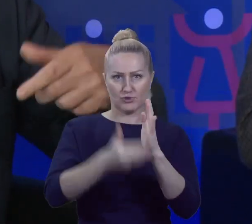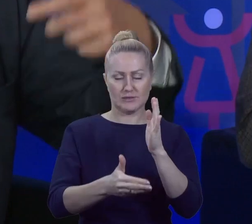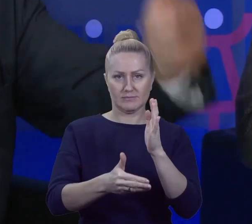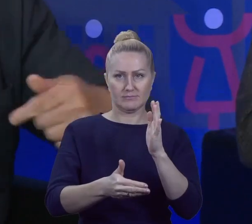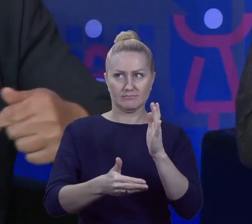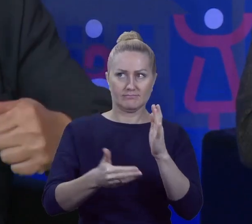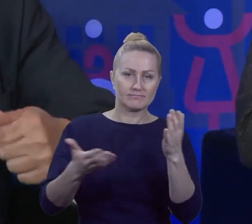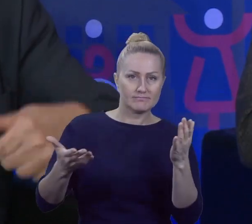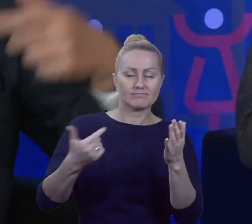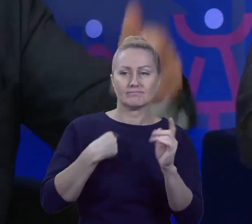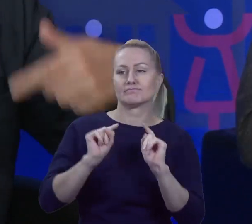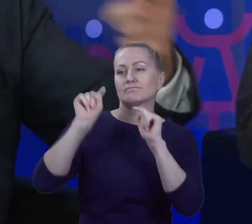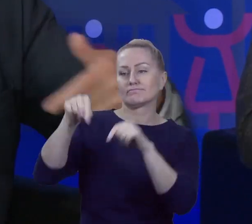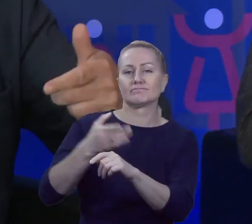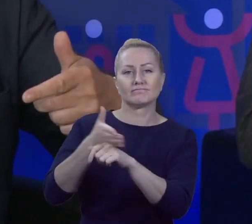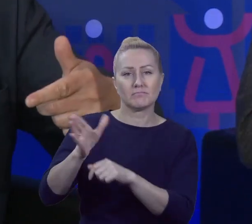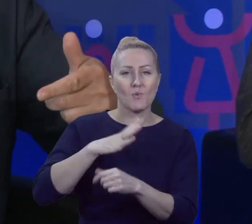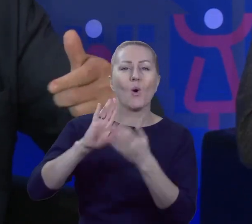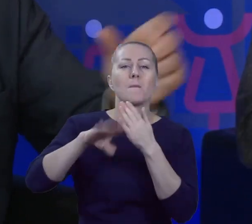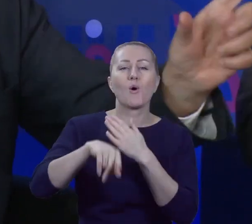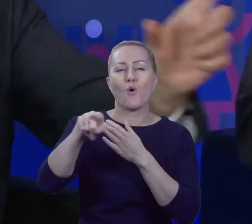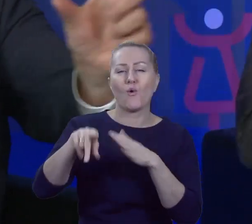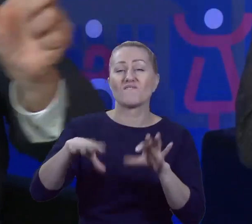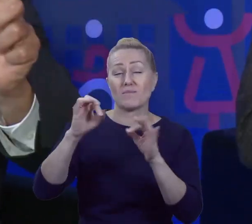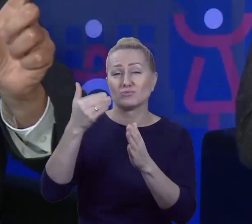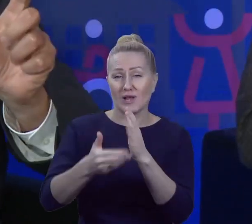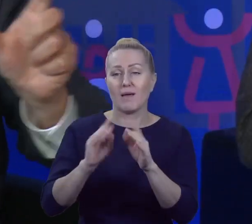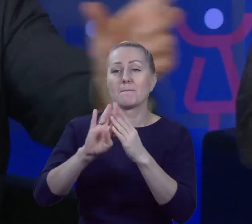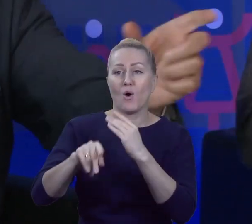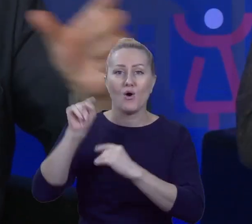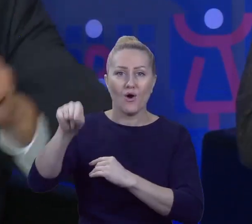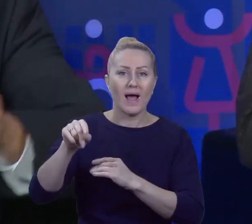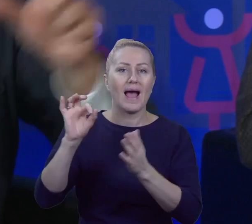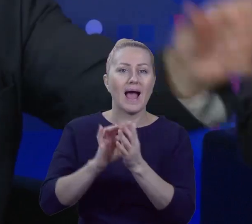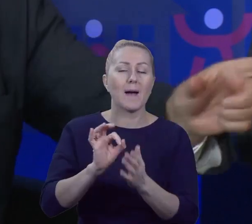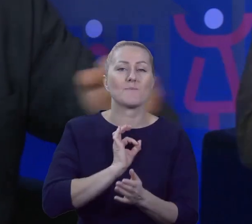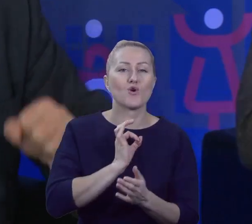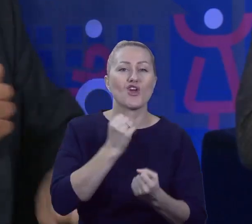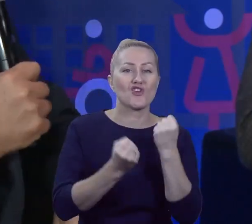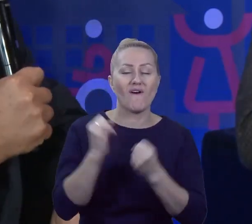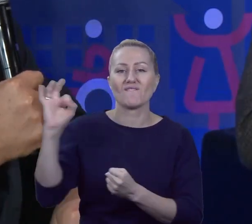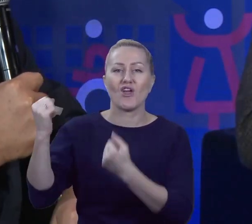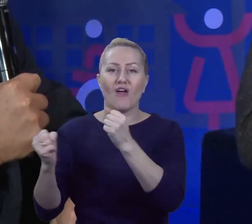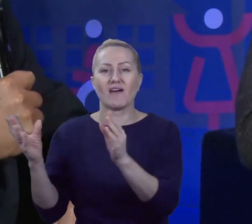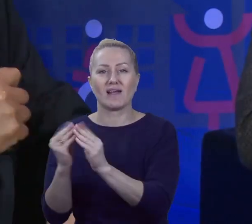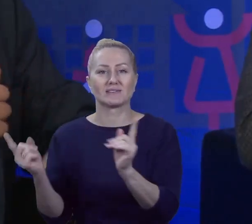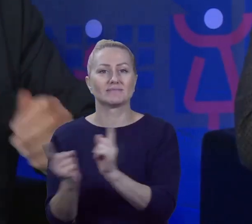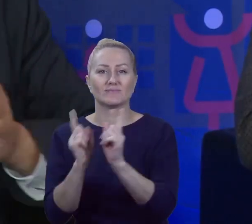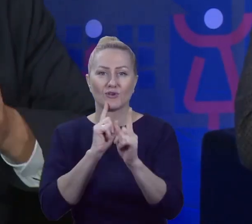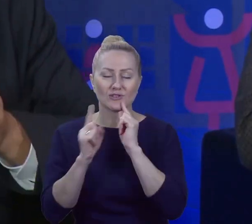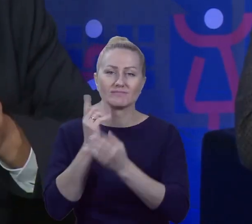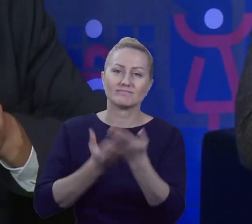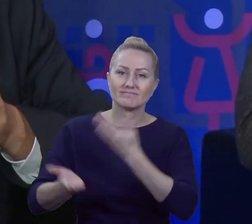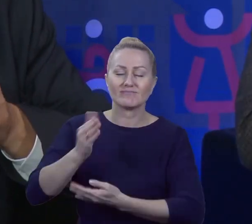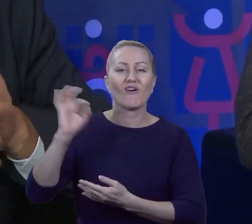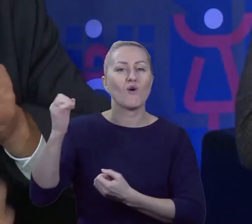I byłem tam u niego już jak po tych jego przegrałach. I mój kierowca i jego kierowca rozmawiali. I